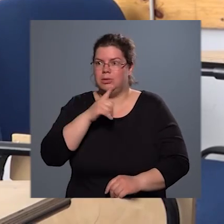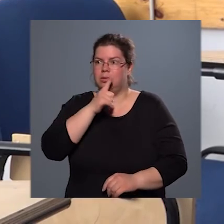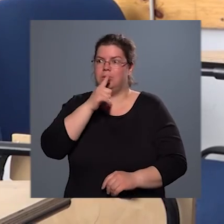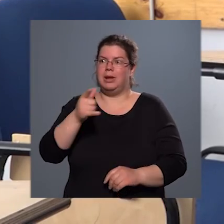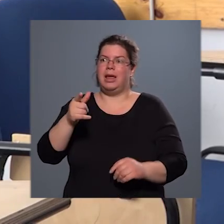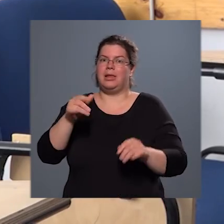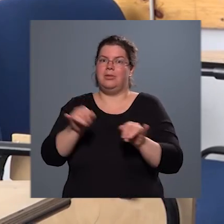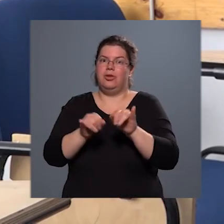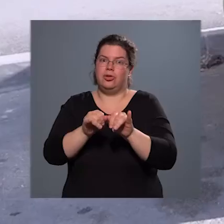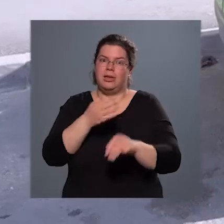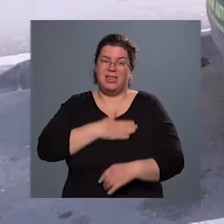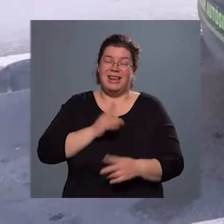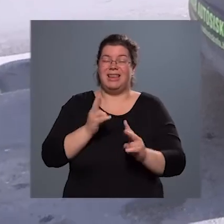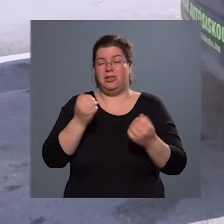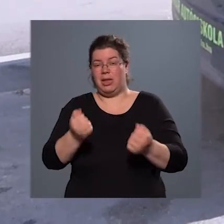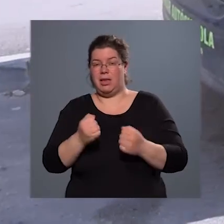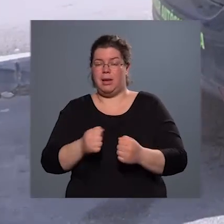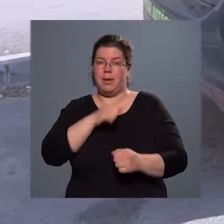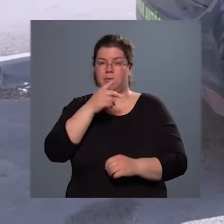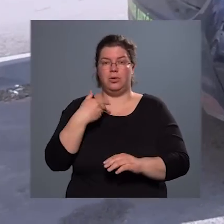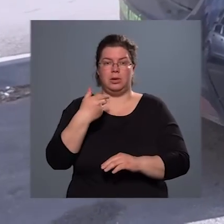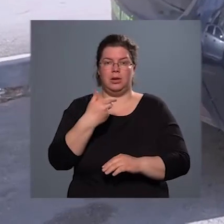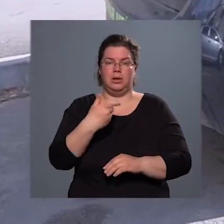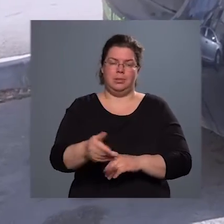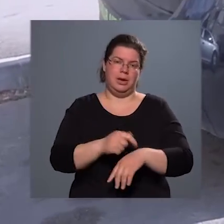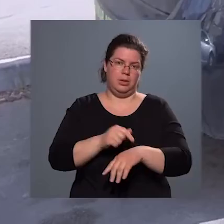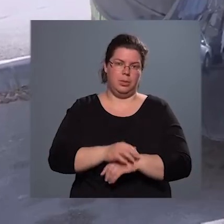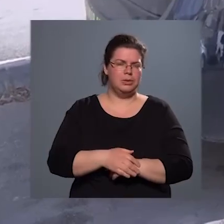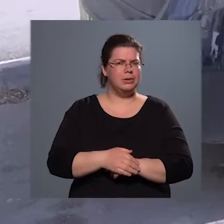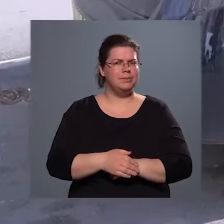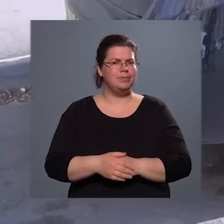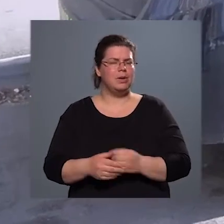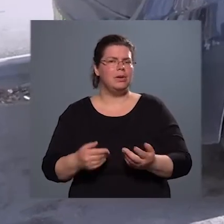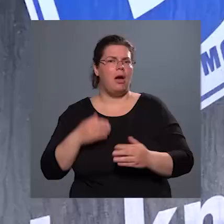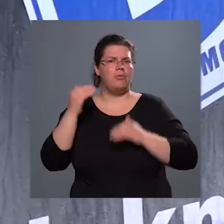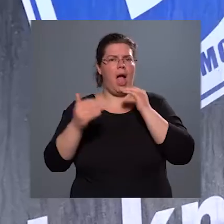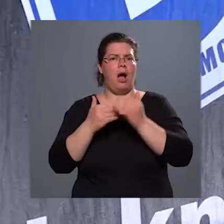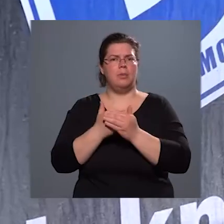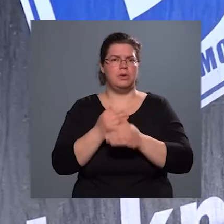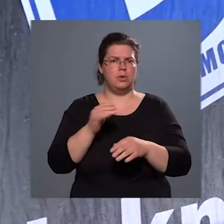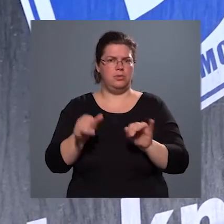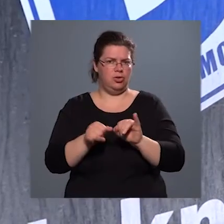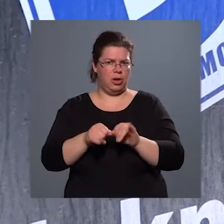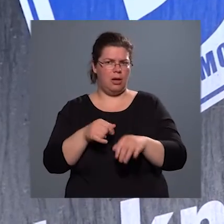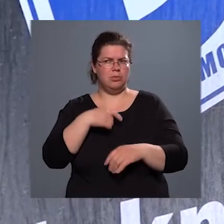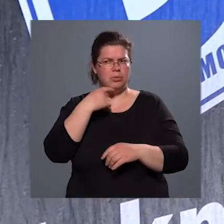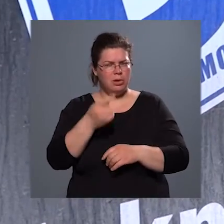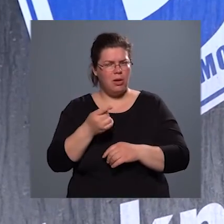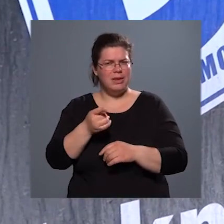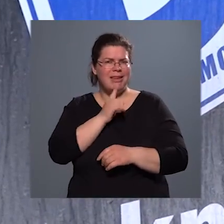nehezebben kapnak időpontot. A felhalmozott vizsgákhoz említette, hogy kevés az oktató, ez minek az oka?